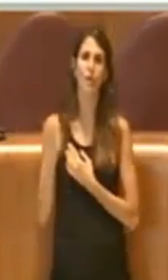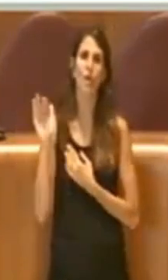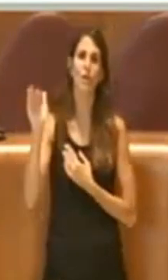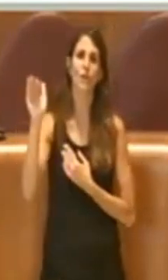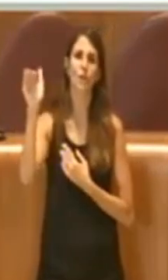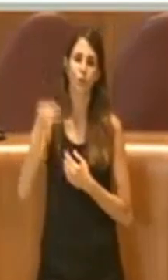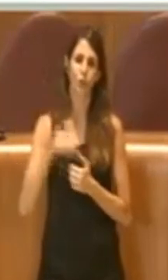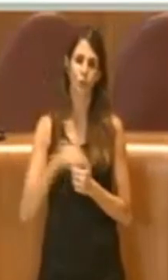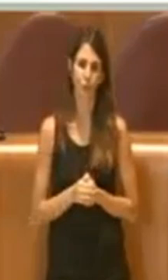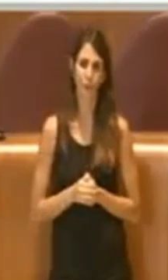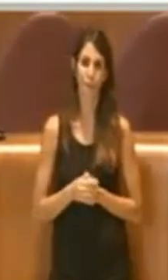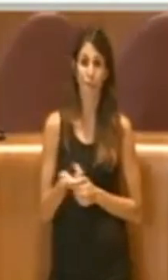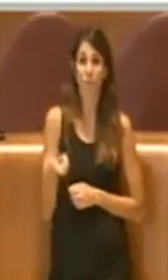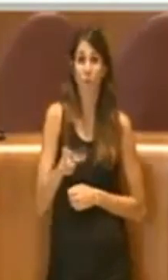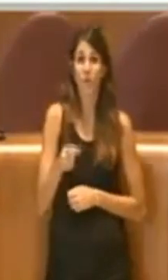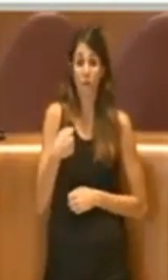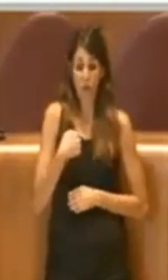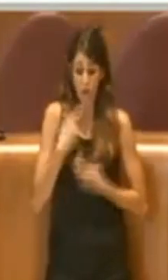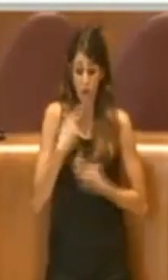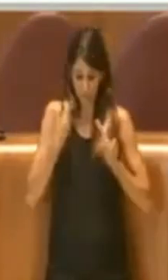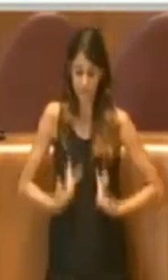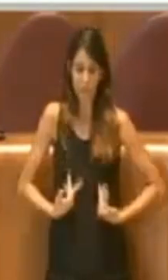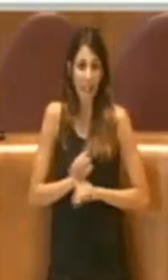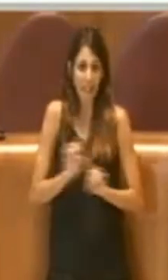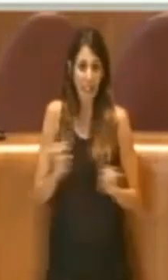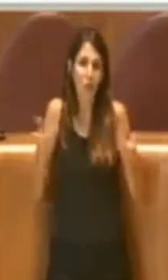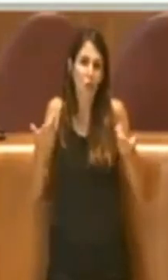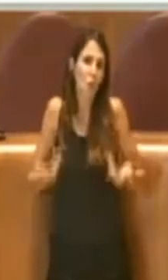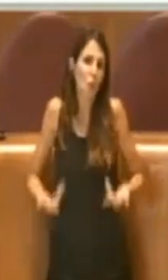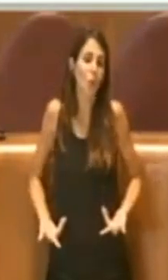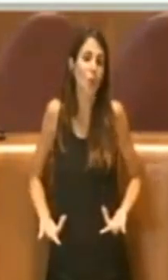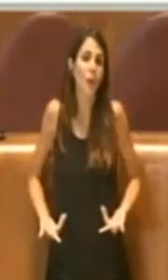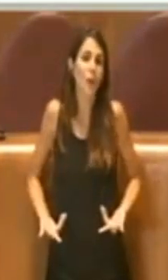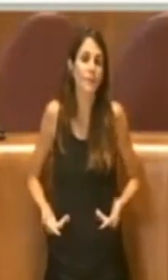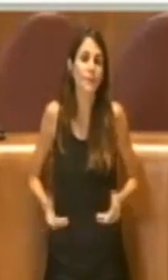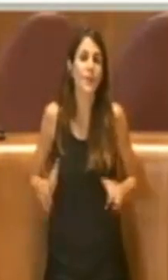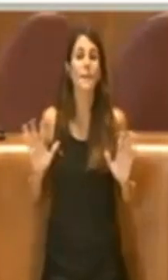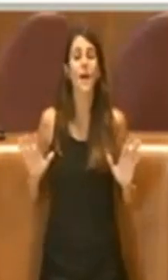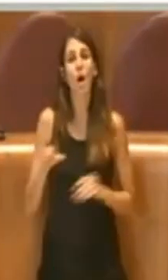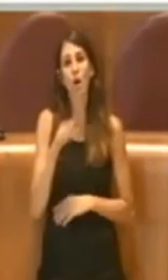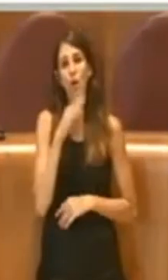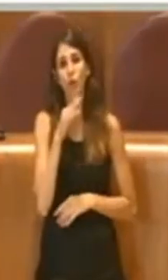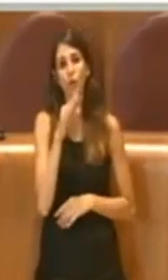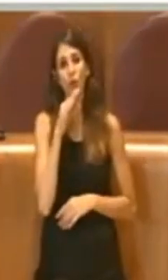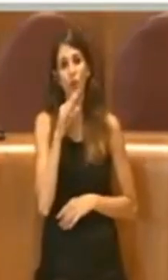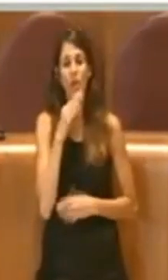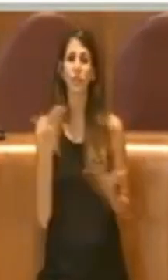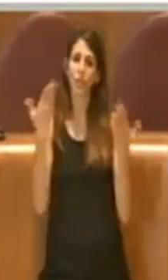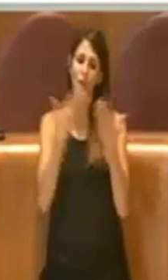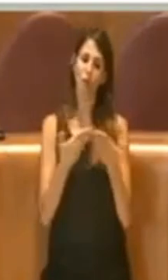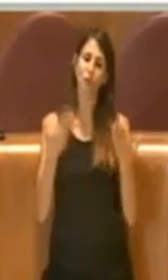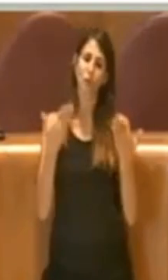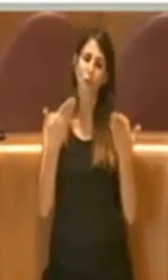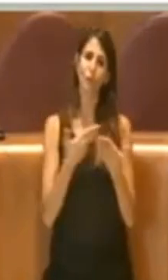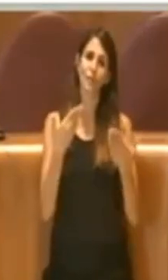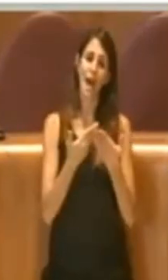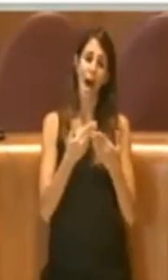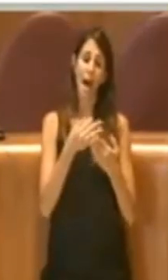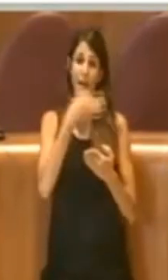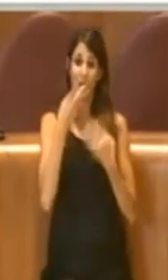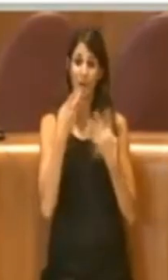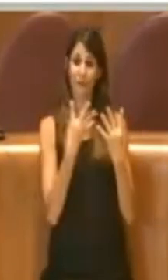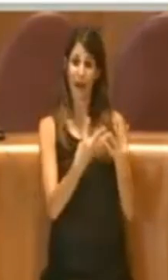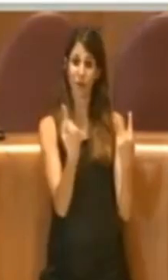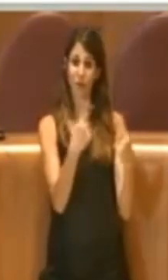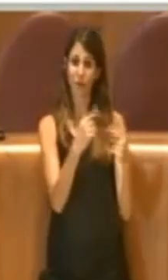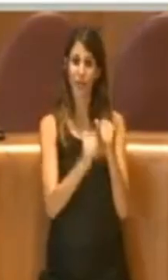come io non sono nessuno, però è bastato studiare un po' la storia di questo parco per capire